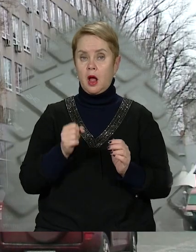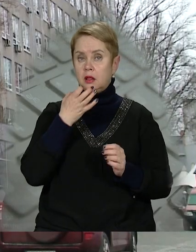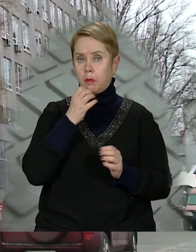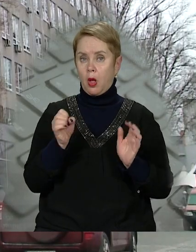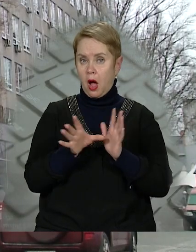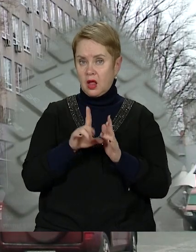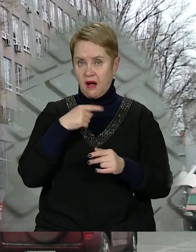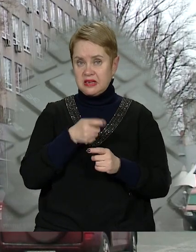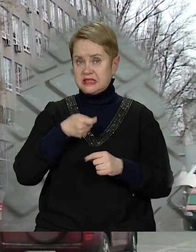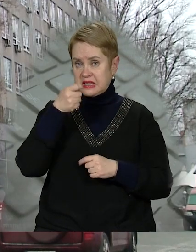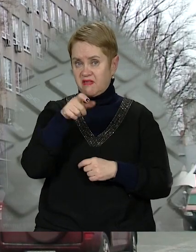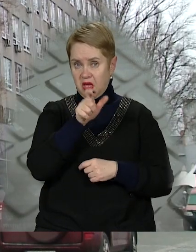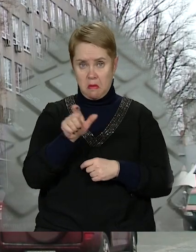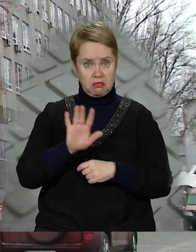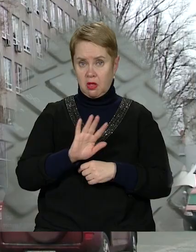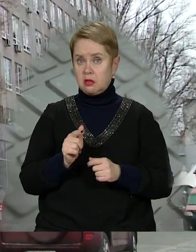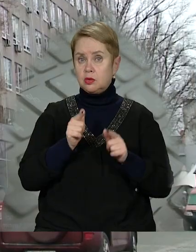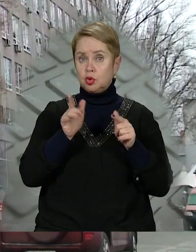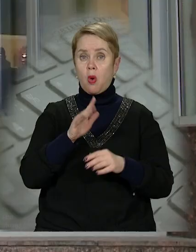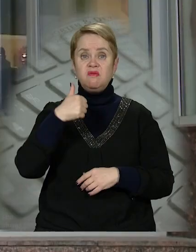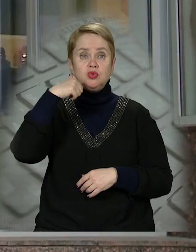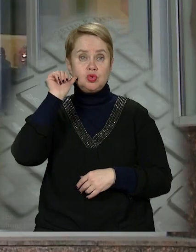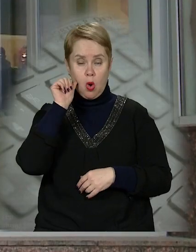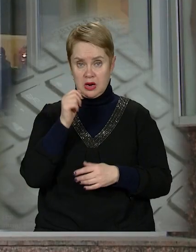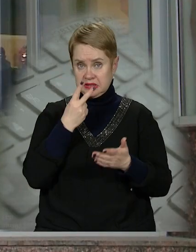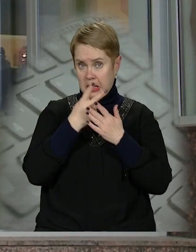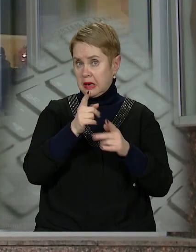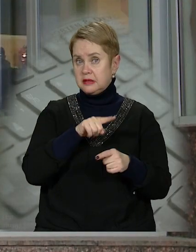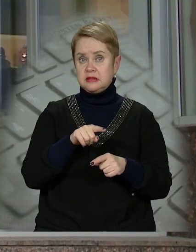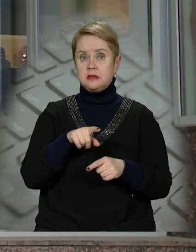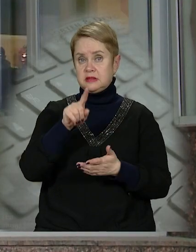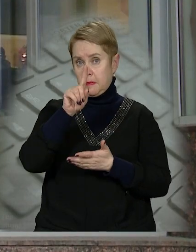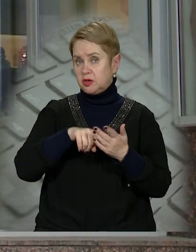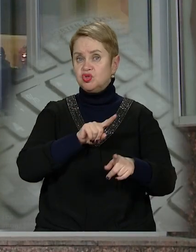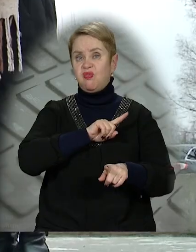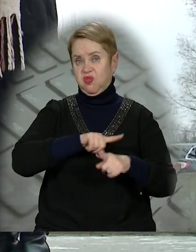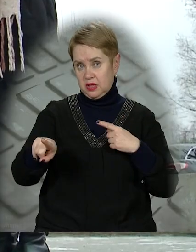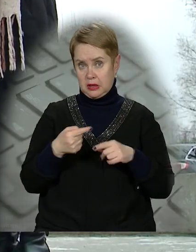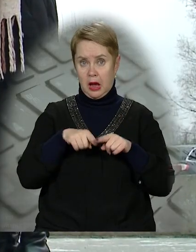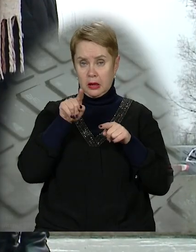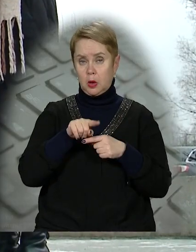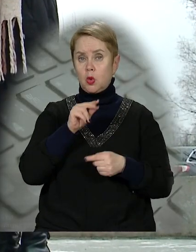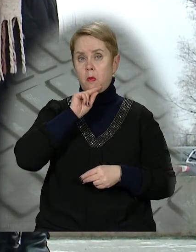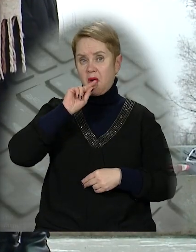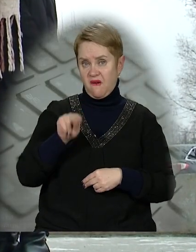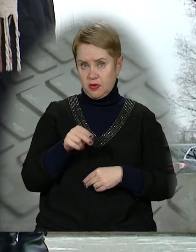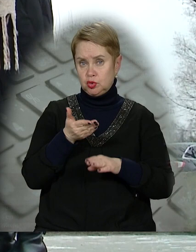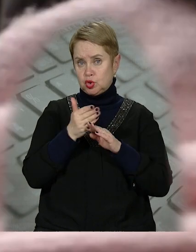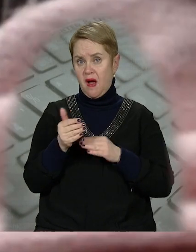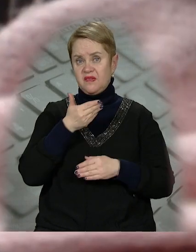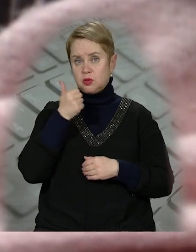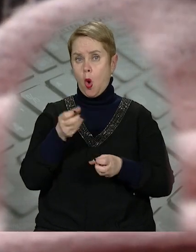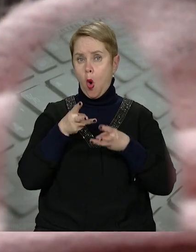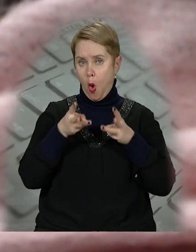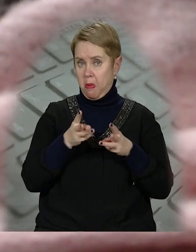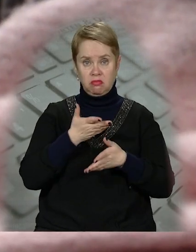теплоенерго ж кажуть, заявка від мешканців не дійшла цільки вчора. Зреагували на неї, запевняють, швидко. Їхньої провини у частковій